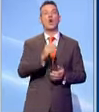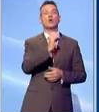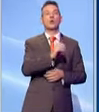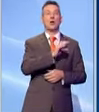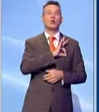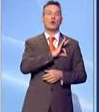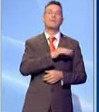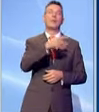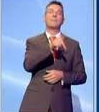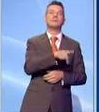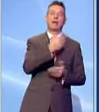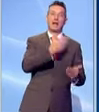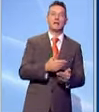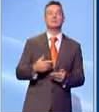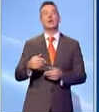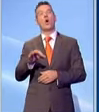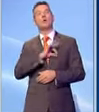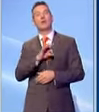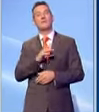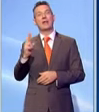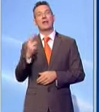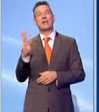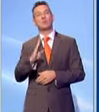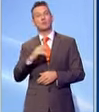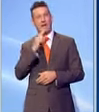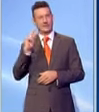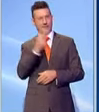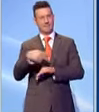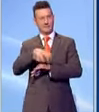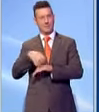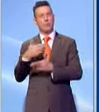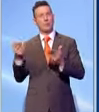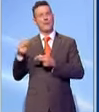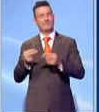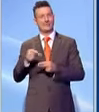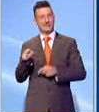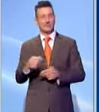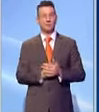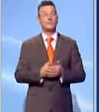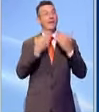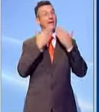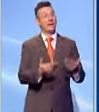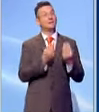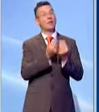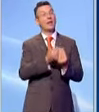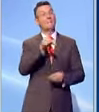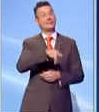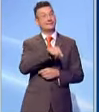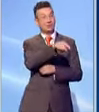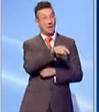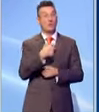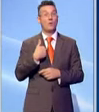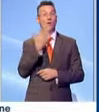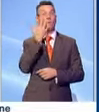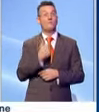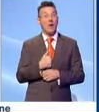ministro per la pubblica amministrazione, onorevole Renato Brunetta, facoltà di rispondere. Ringrazio, collega Prestigiacomo. Volevo precisare che